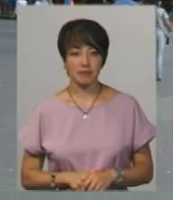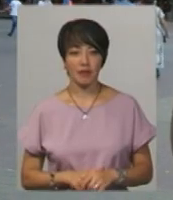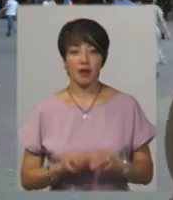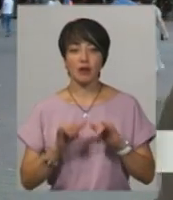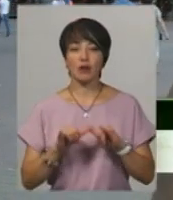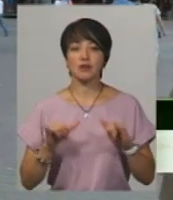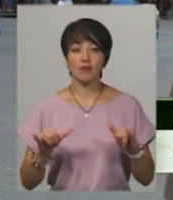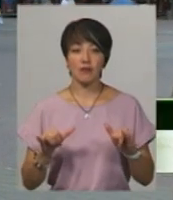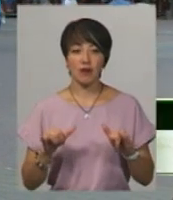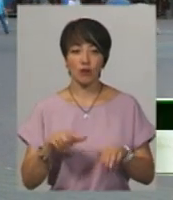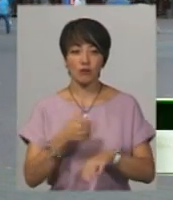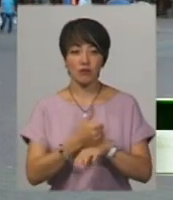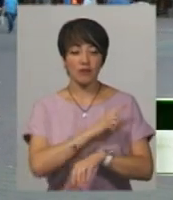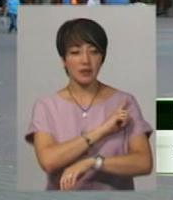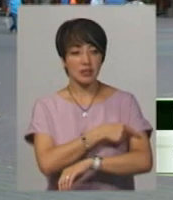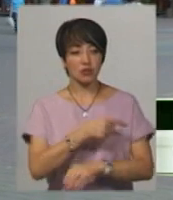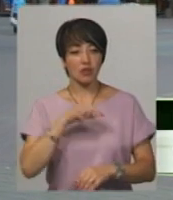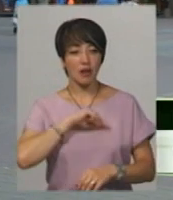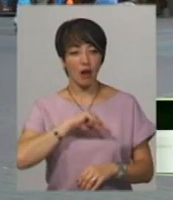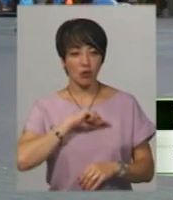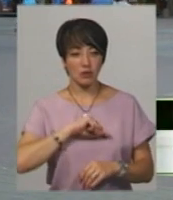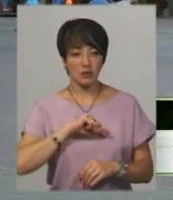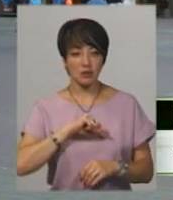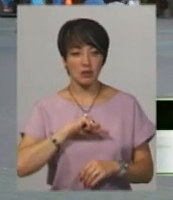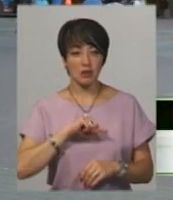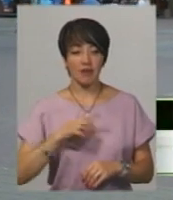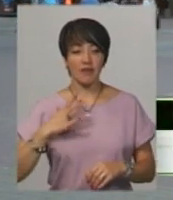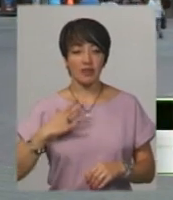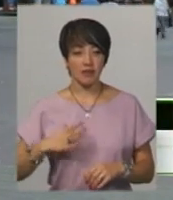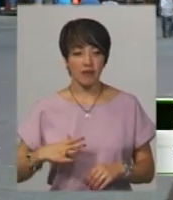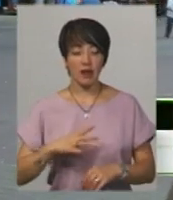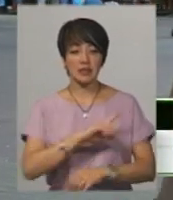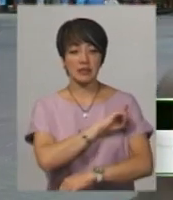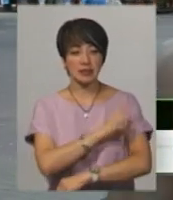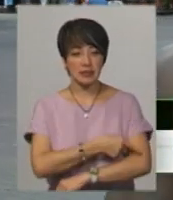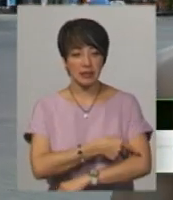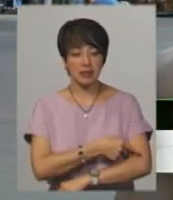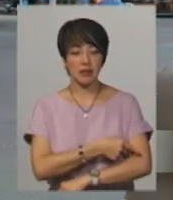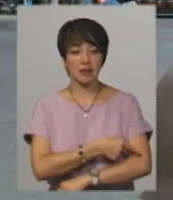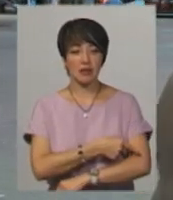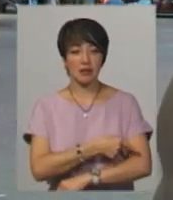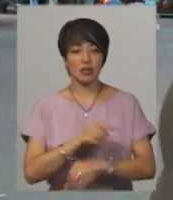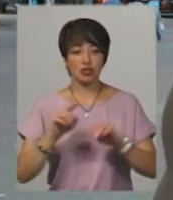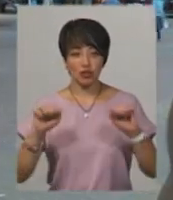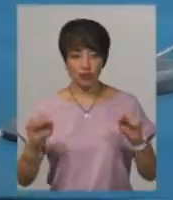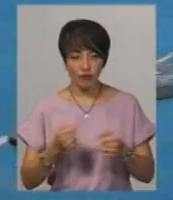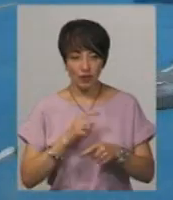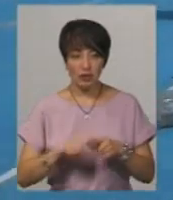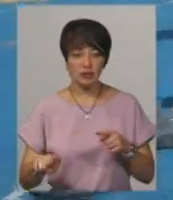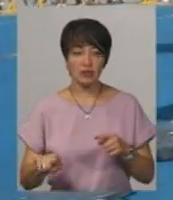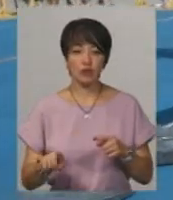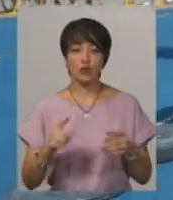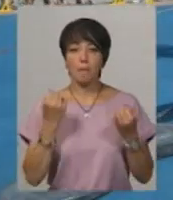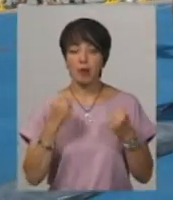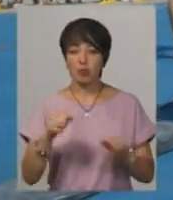Розвиває основні фізичні якості. Витривалість, сила, швидкість. Щоб